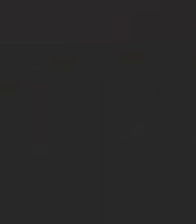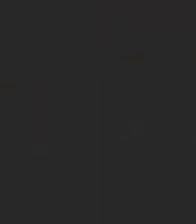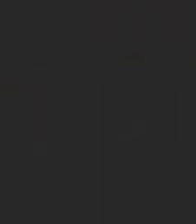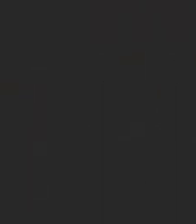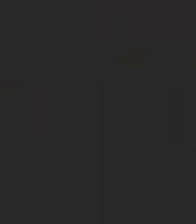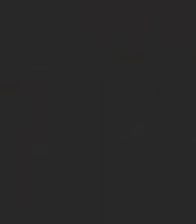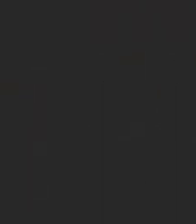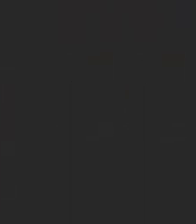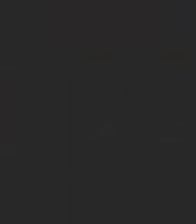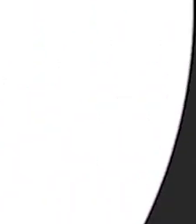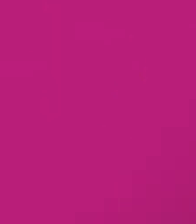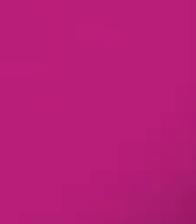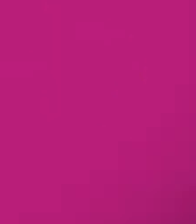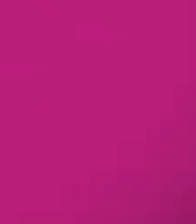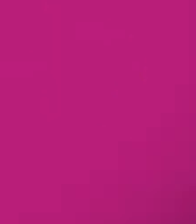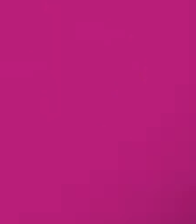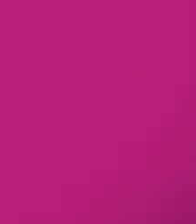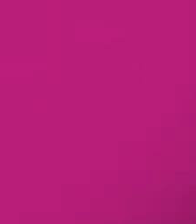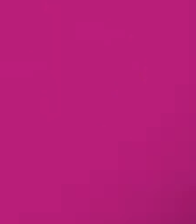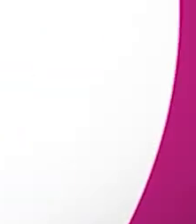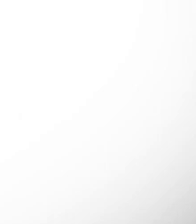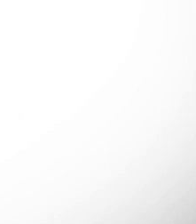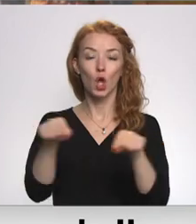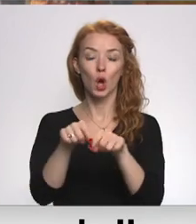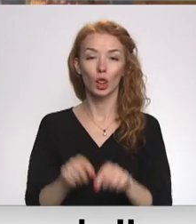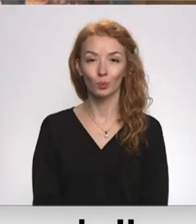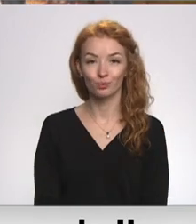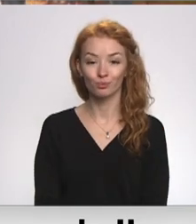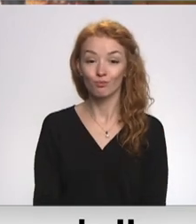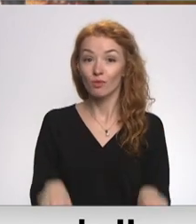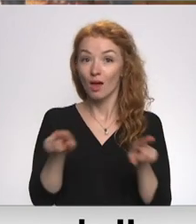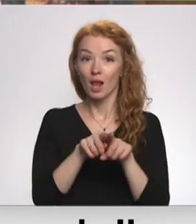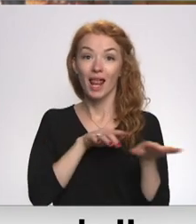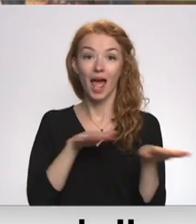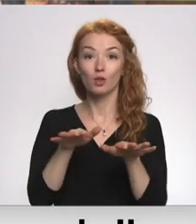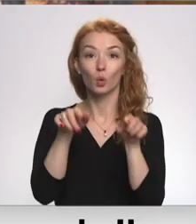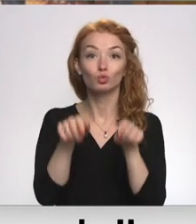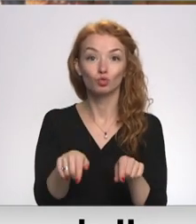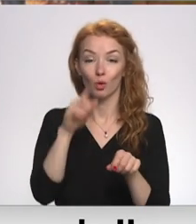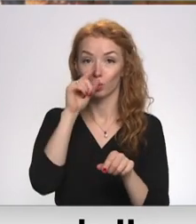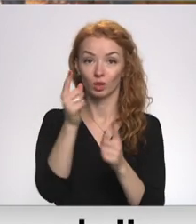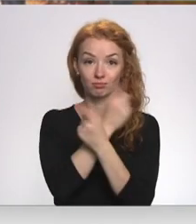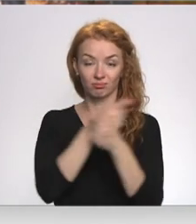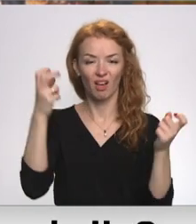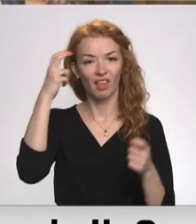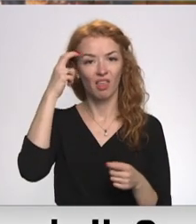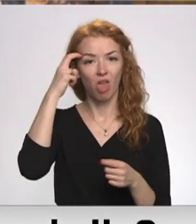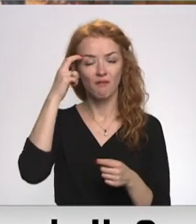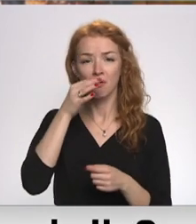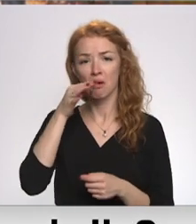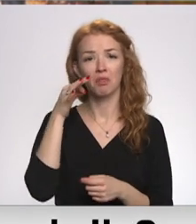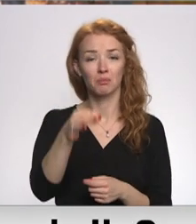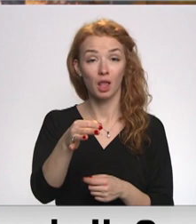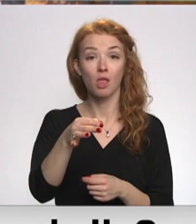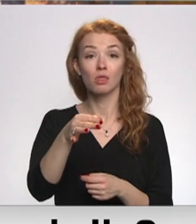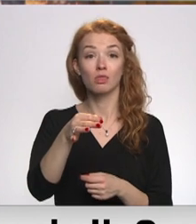Re! Viss ēters ir te! Un rēģējot uz šo Putina paziņojumu, Kīva ir spērus atbildes soli.